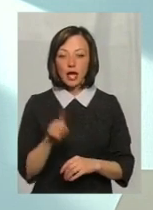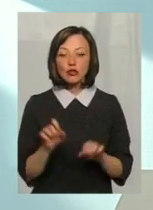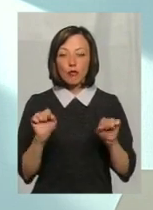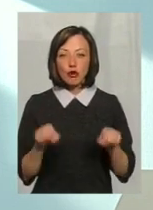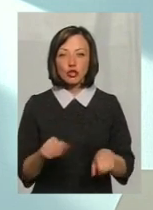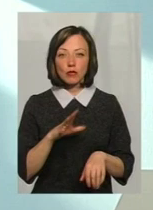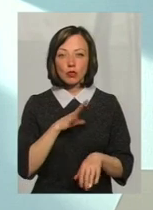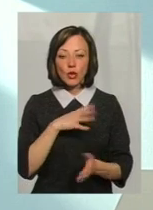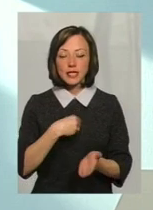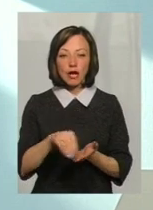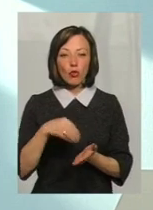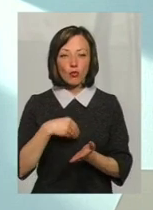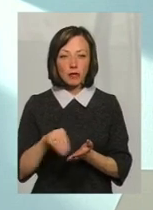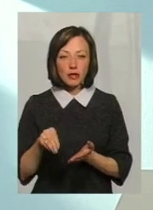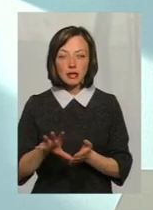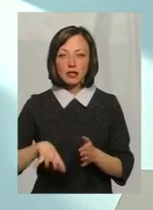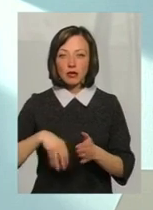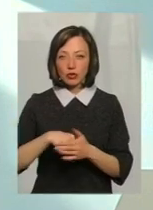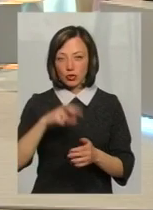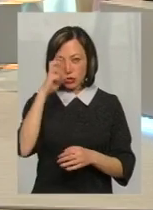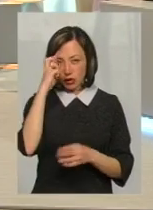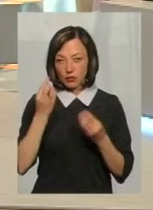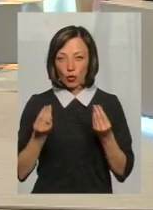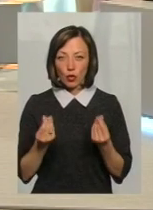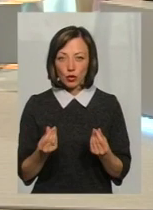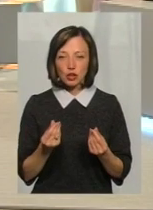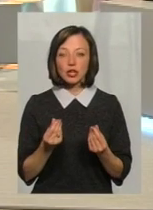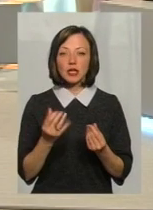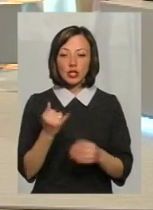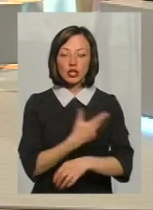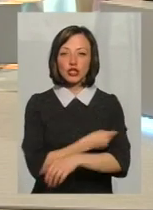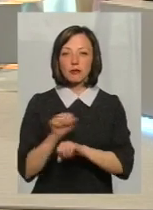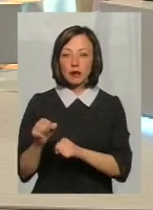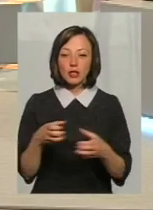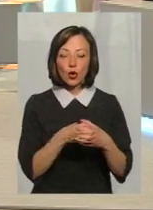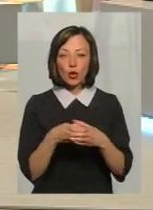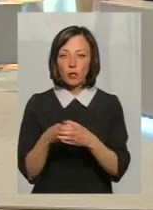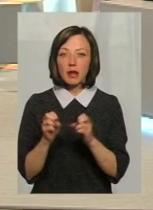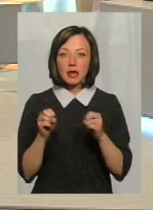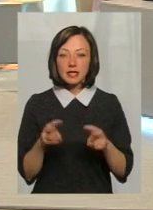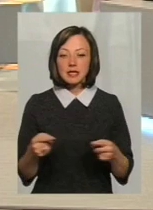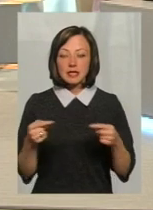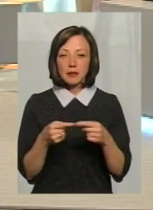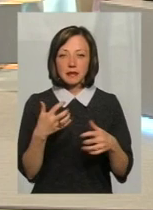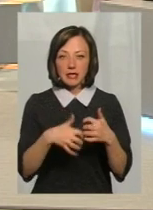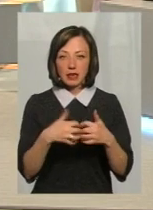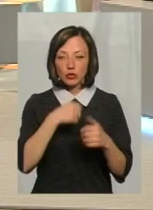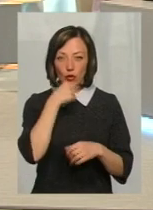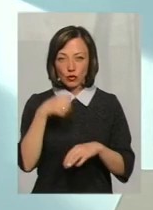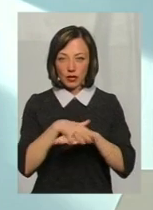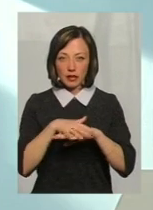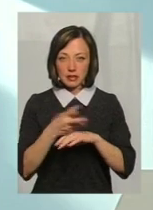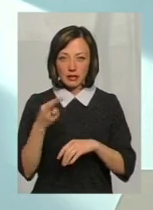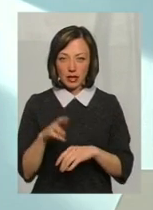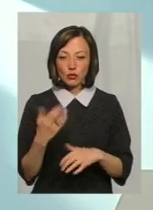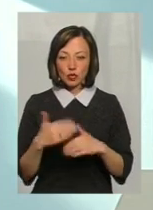можна було б закупити за рахунок державних коштів і щепити групи ризику саме серед дорослого населення.